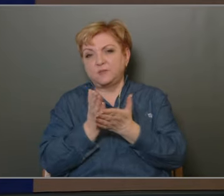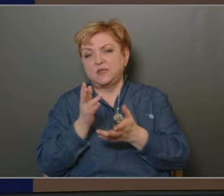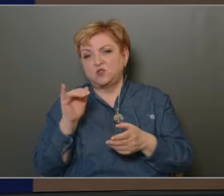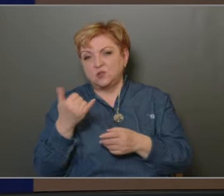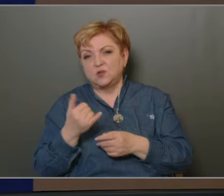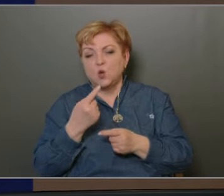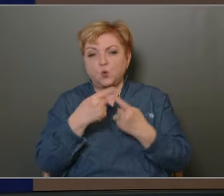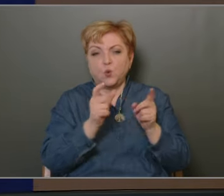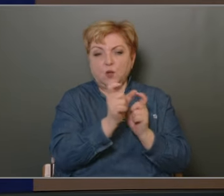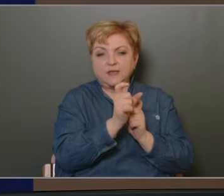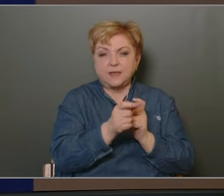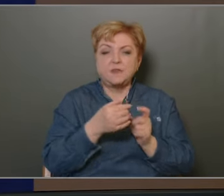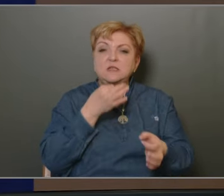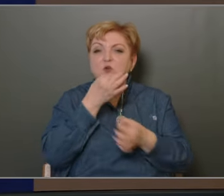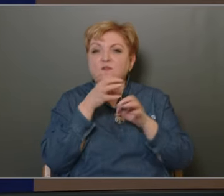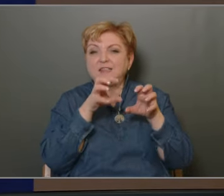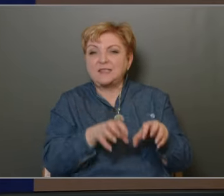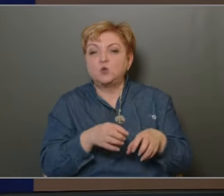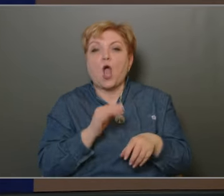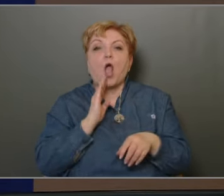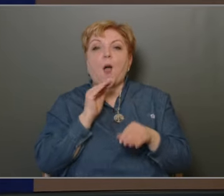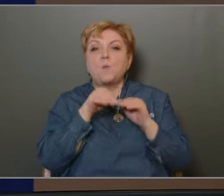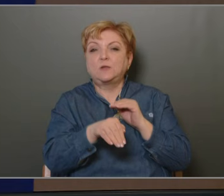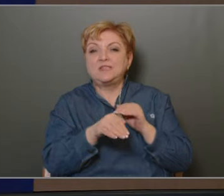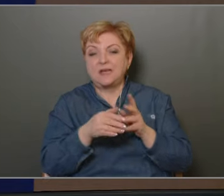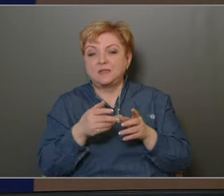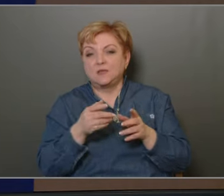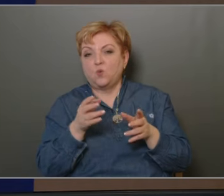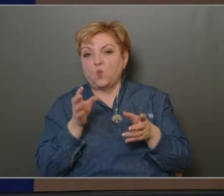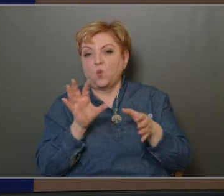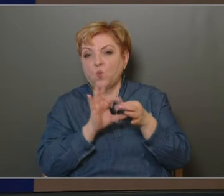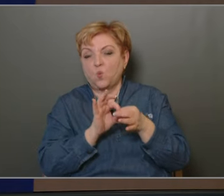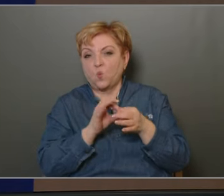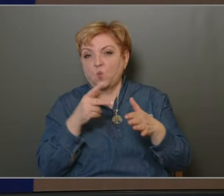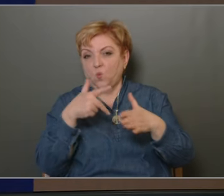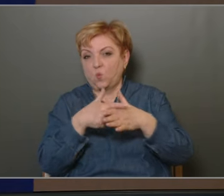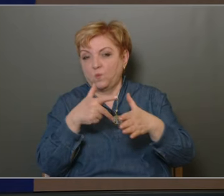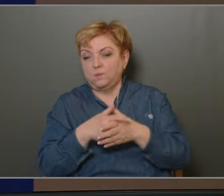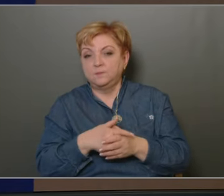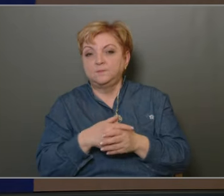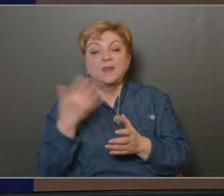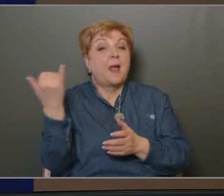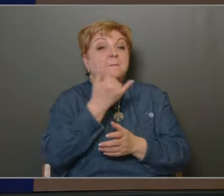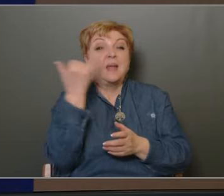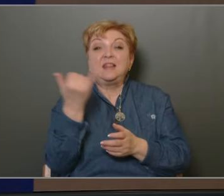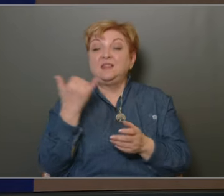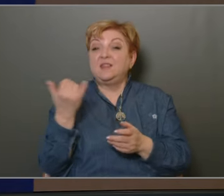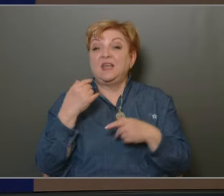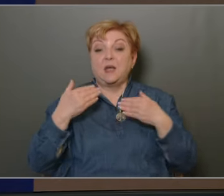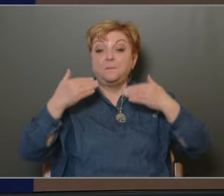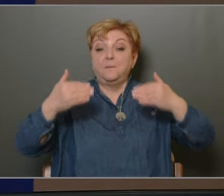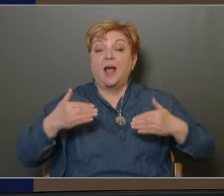és ez különtétel, hogy mindig szóvá tesszük az amortizációképzéssel kapcsolatos dolgokat, mindig jelentősen